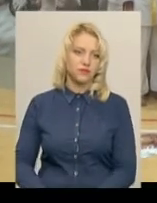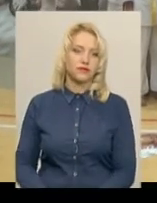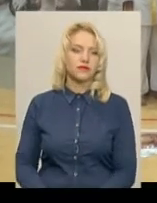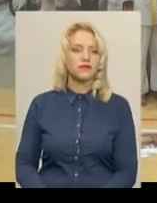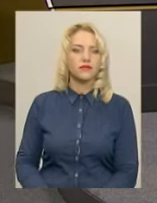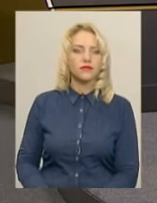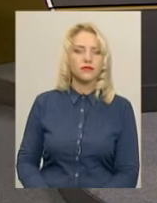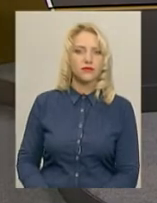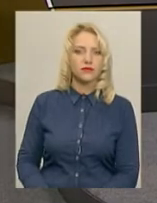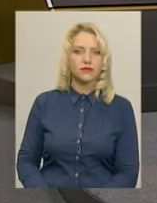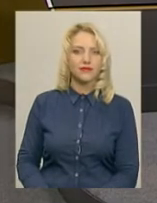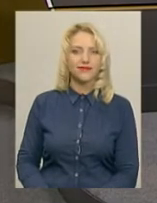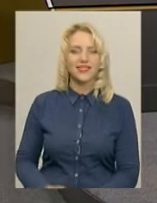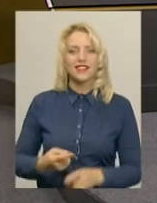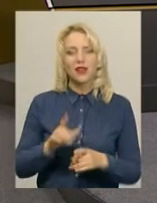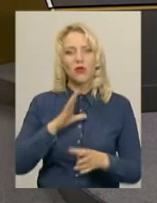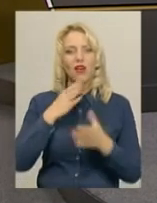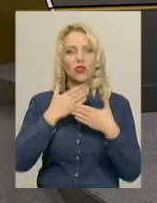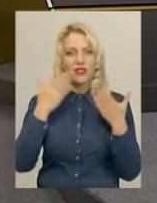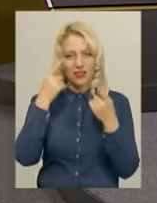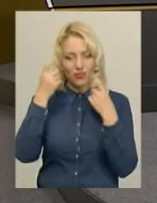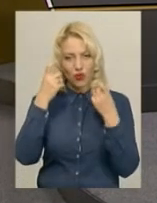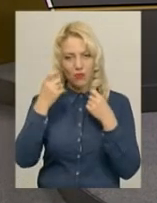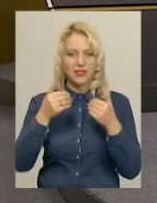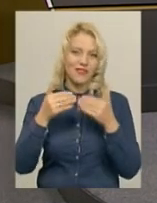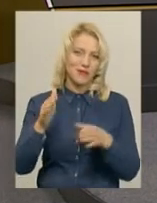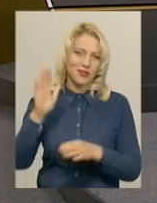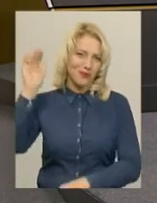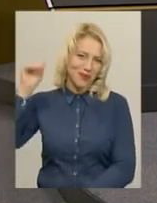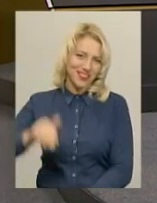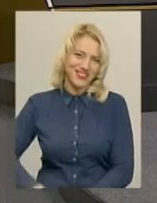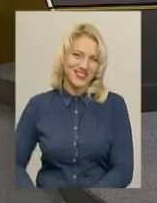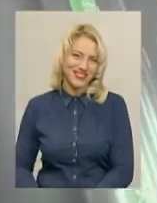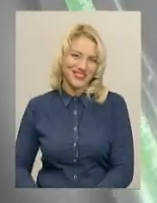Центр. Це була остання інформація випуску. Побачимось!